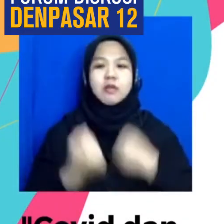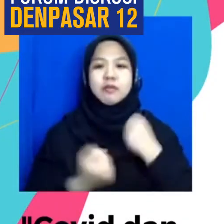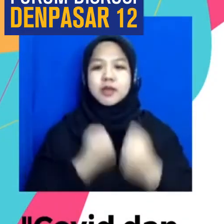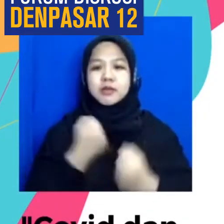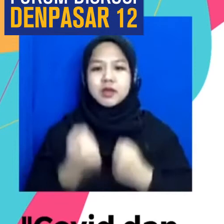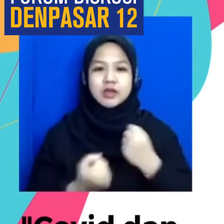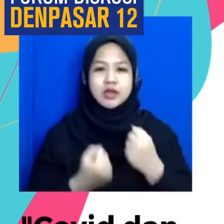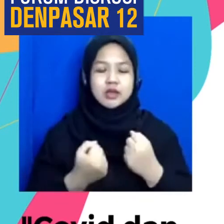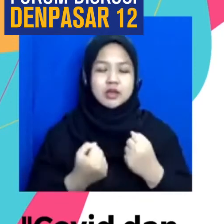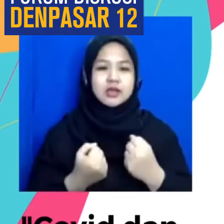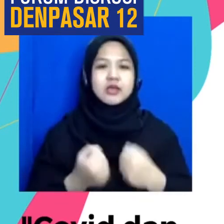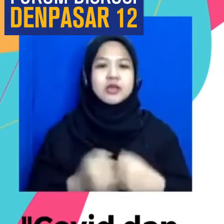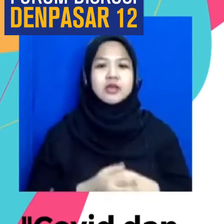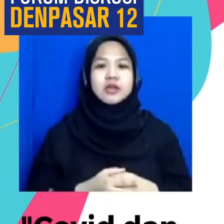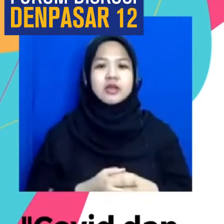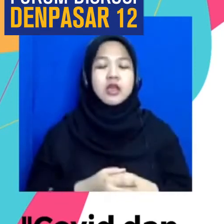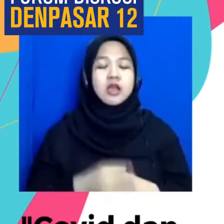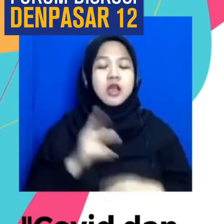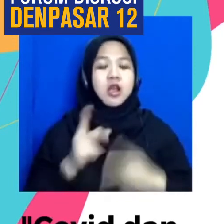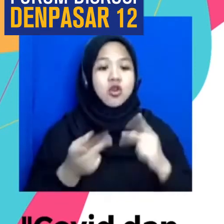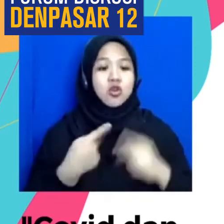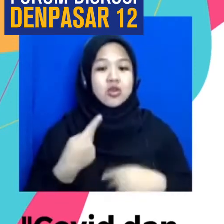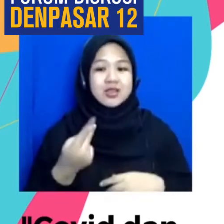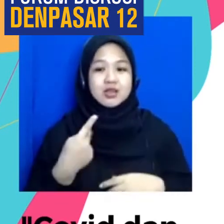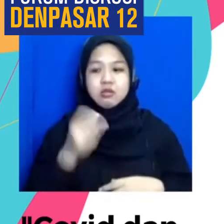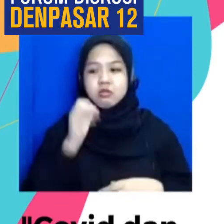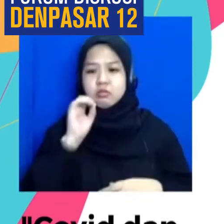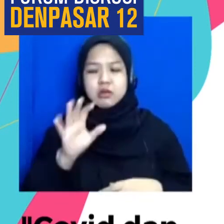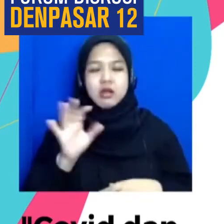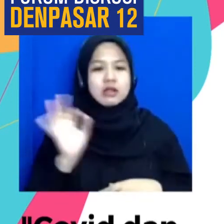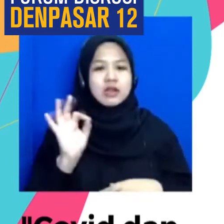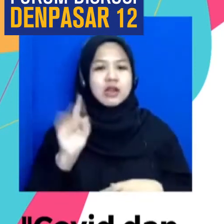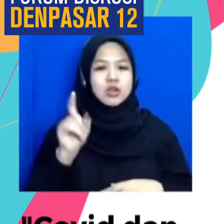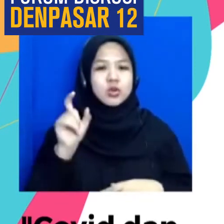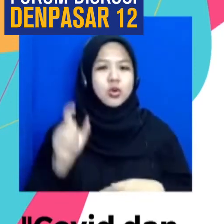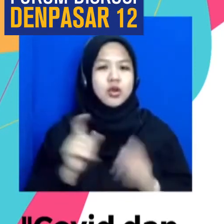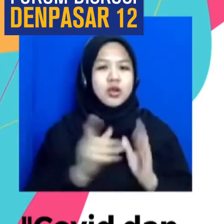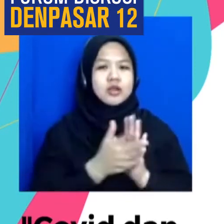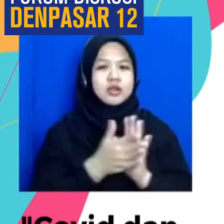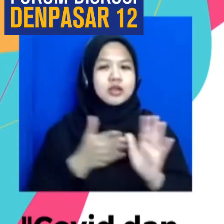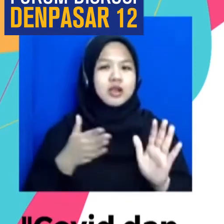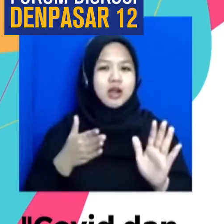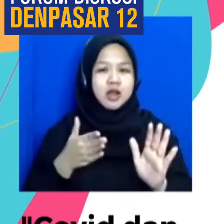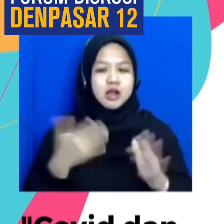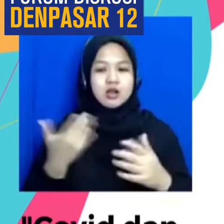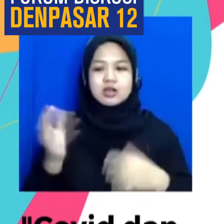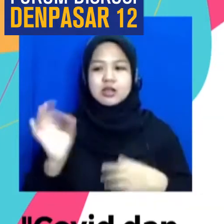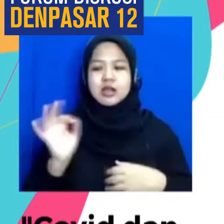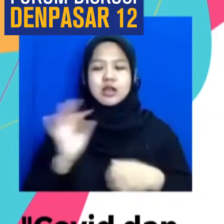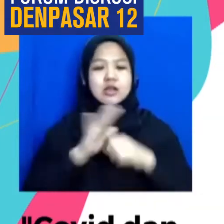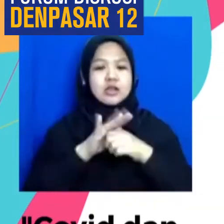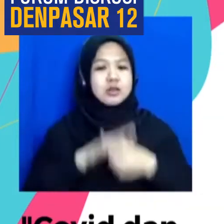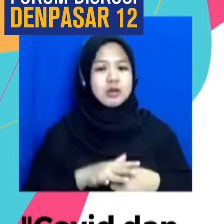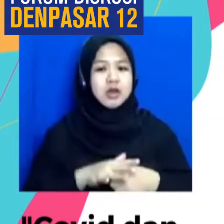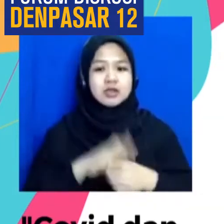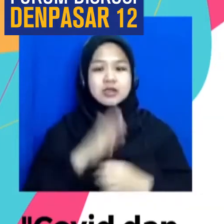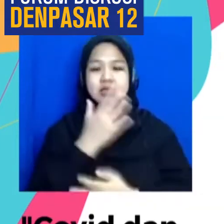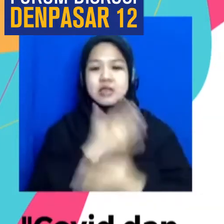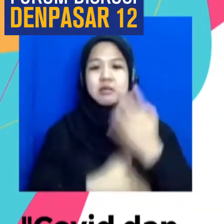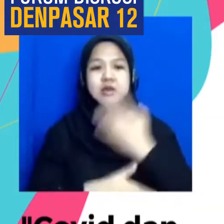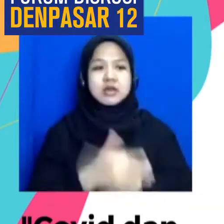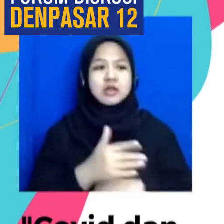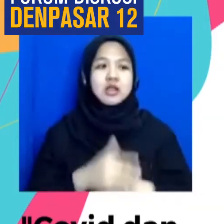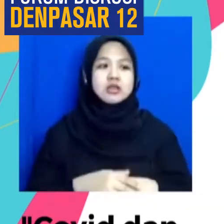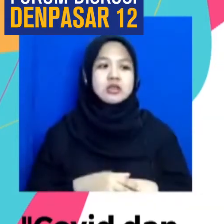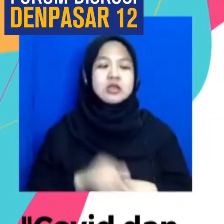Bahwa Ketika Kita Mengatakan Leading No one Behind Ada Diskiminasi Terhadap Isabel Hal